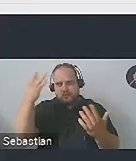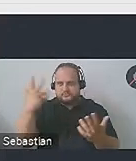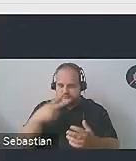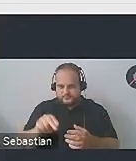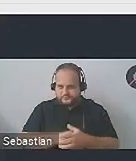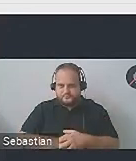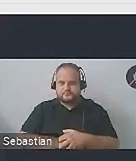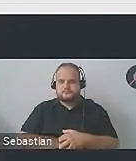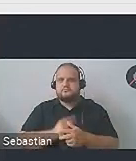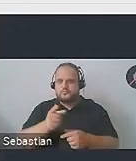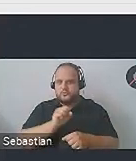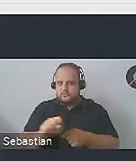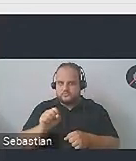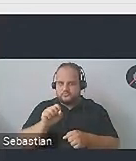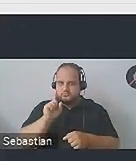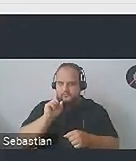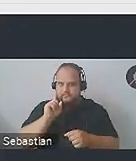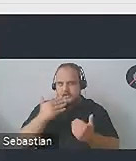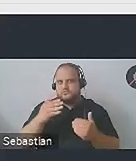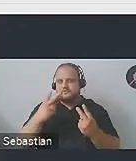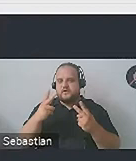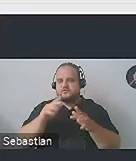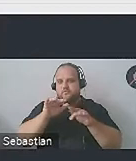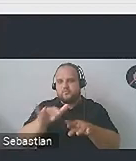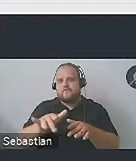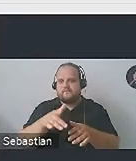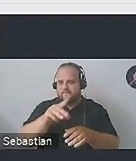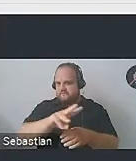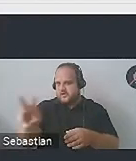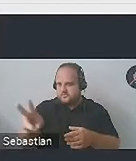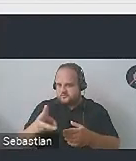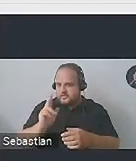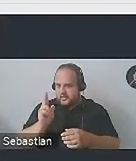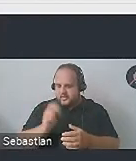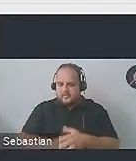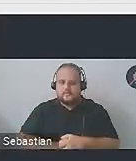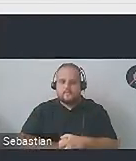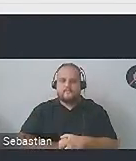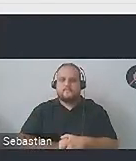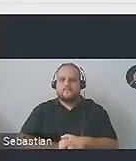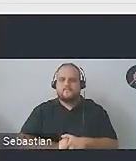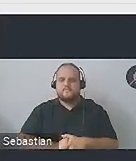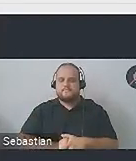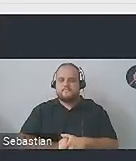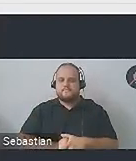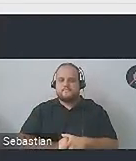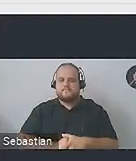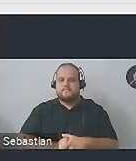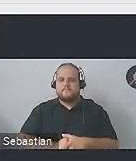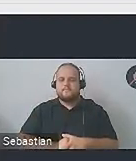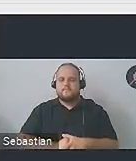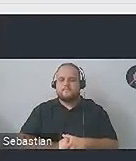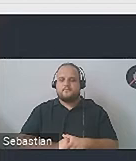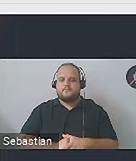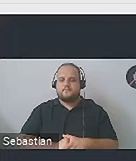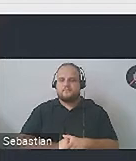coś, co ma realny wpływ na kluczowe grupy waszych odbiorców. No dobrze. To teraz będzie ten